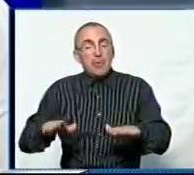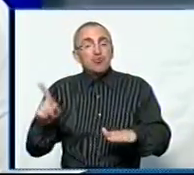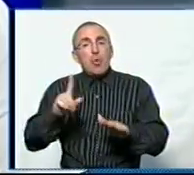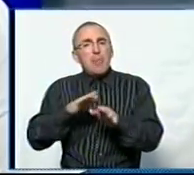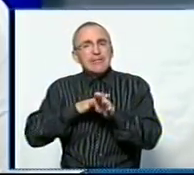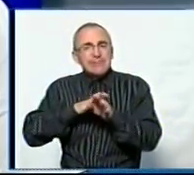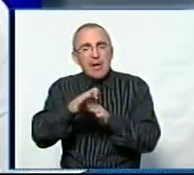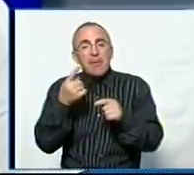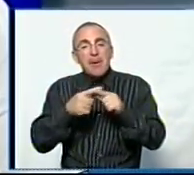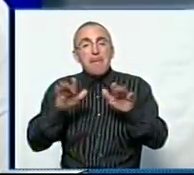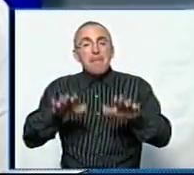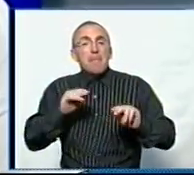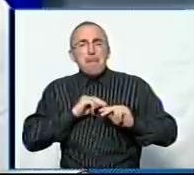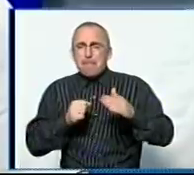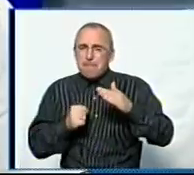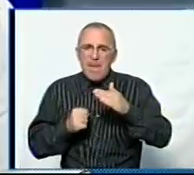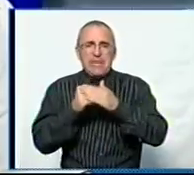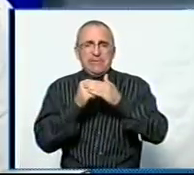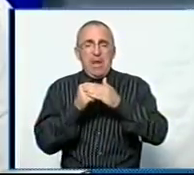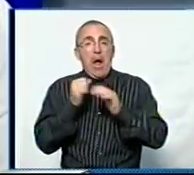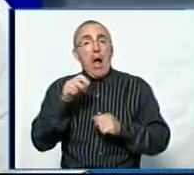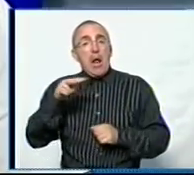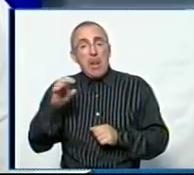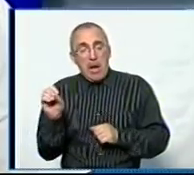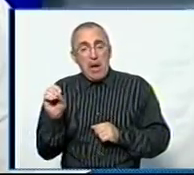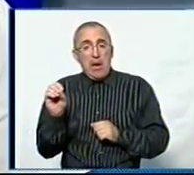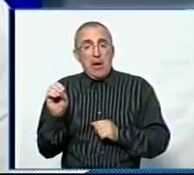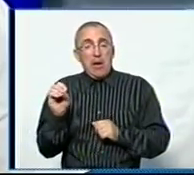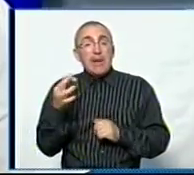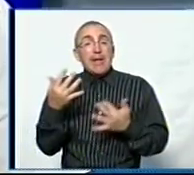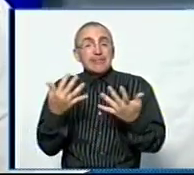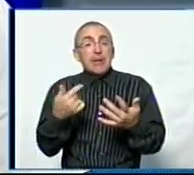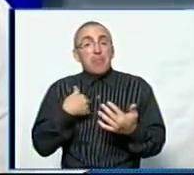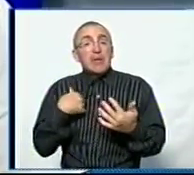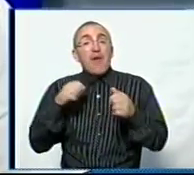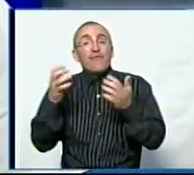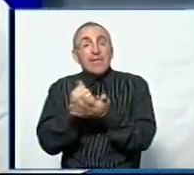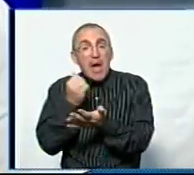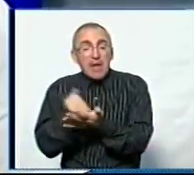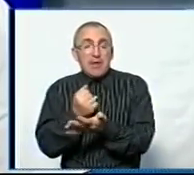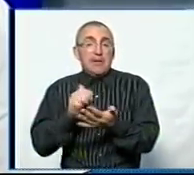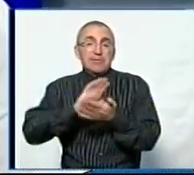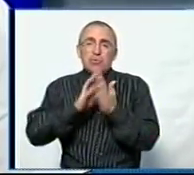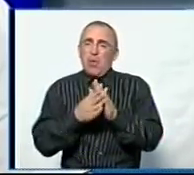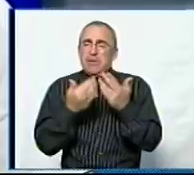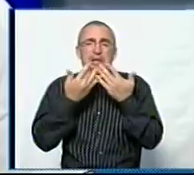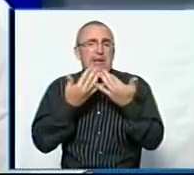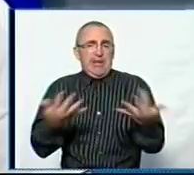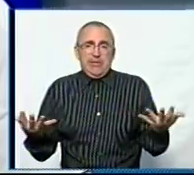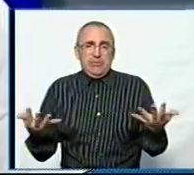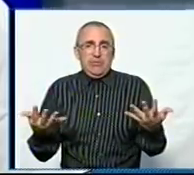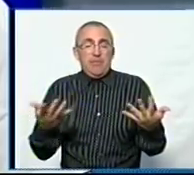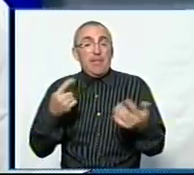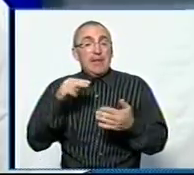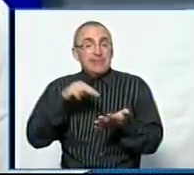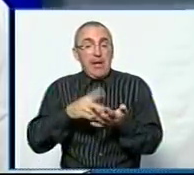заповнити ці вакансії максимально. Але, наскільки це нам вдається, ситуації по-різному складаються. І якщо